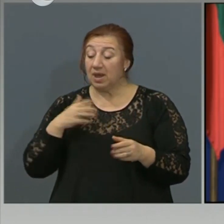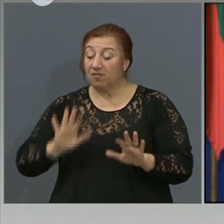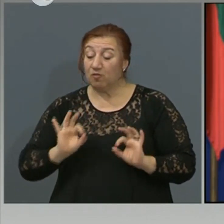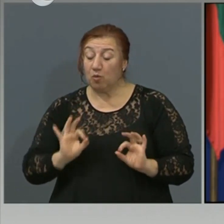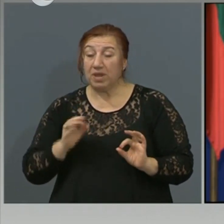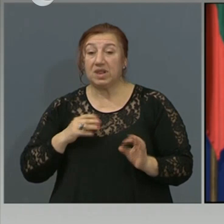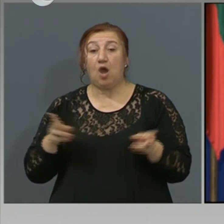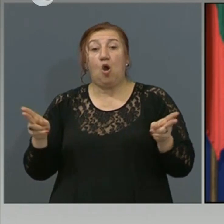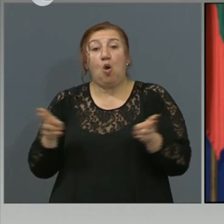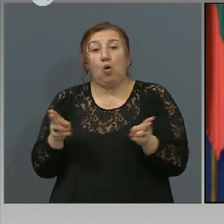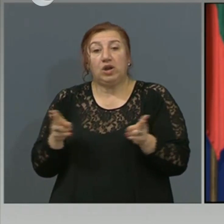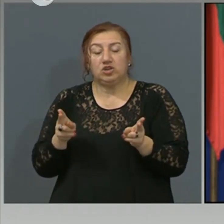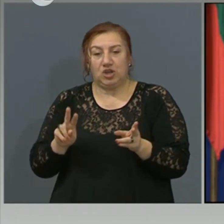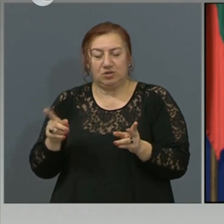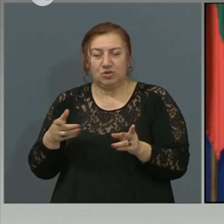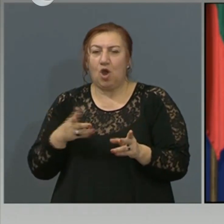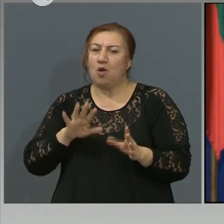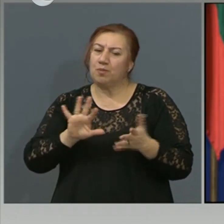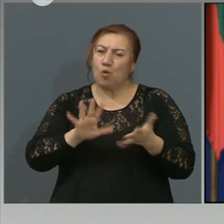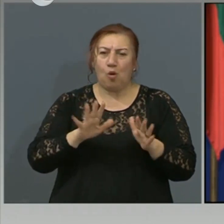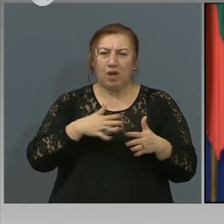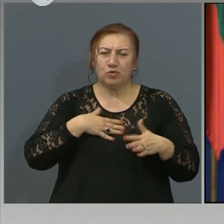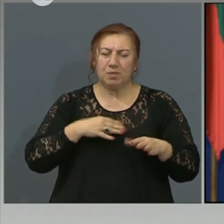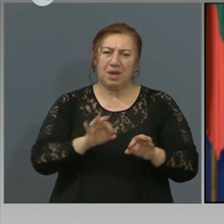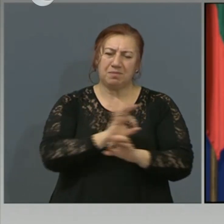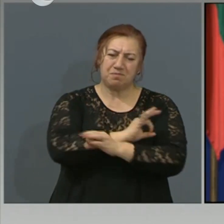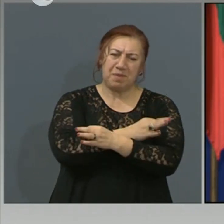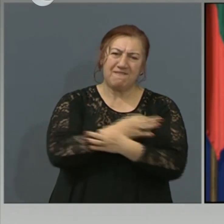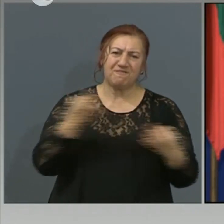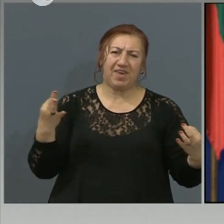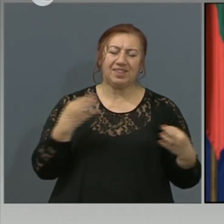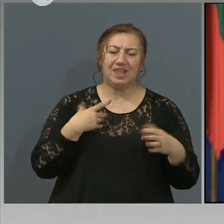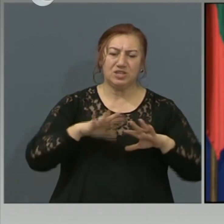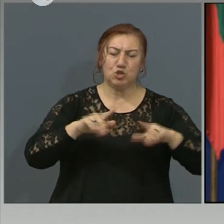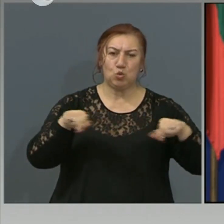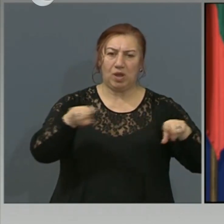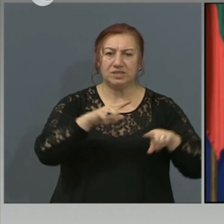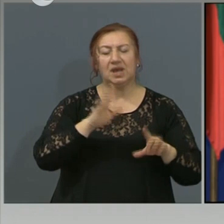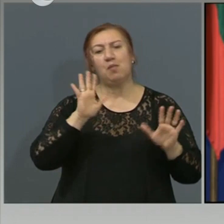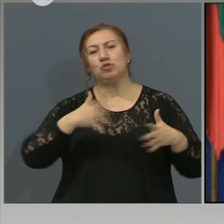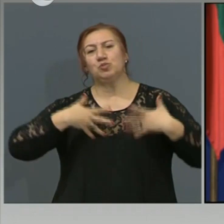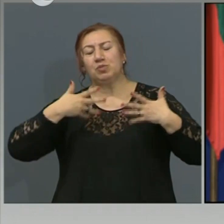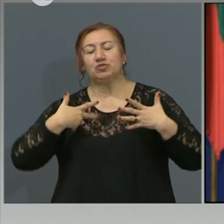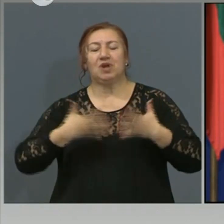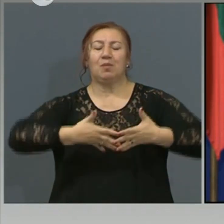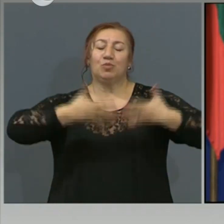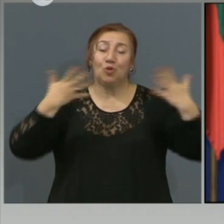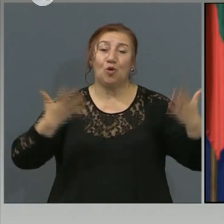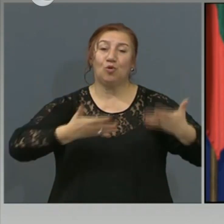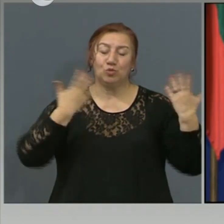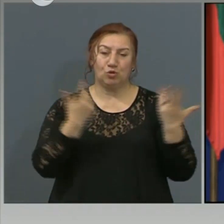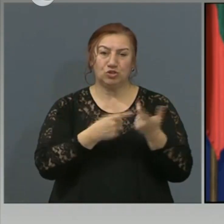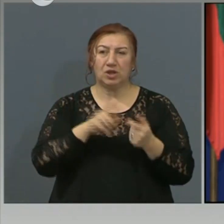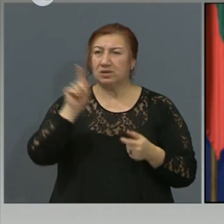ресурс. В идеална ситуация може много неща да си пожелаваме. Но и такива държави с